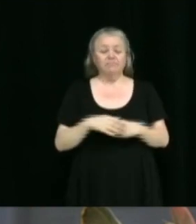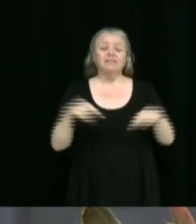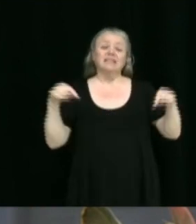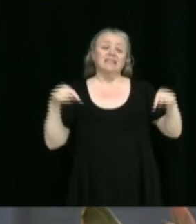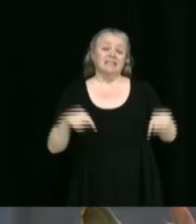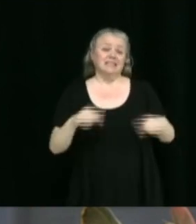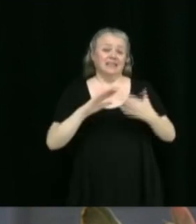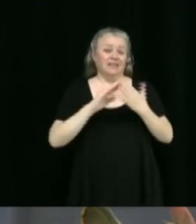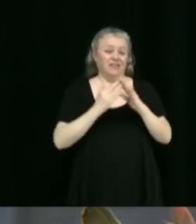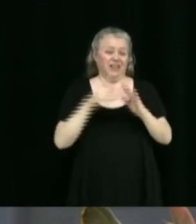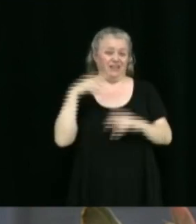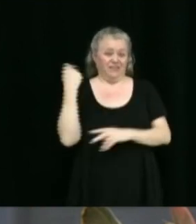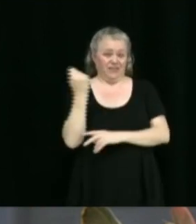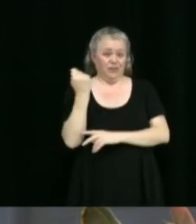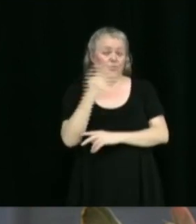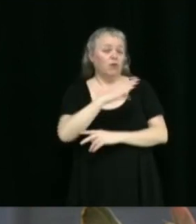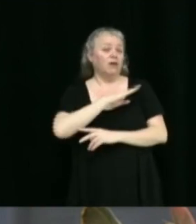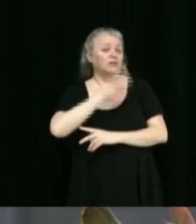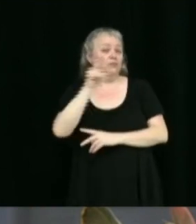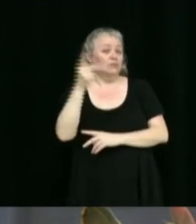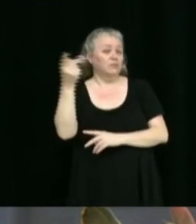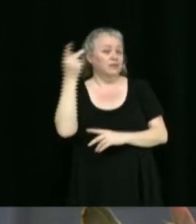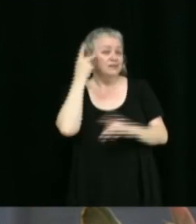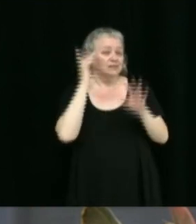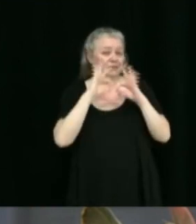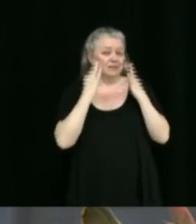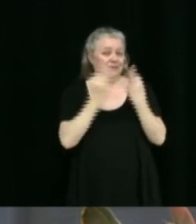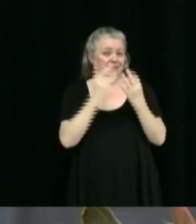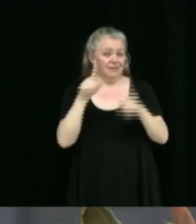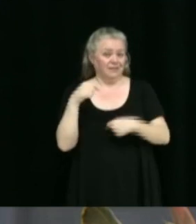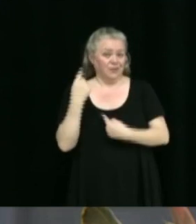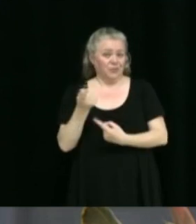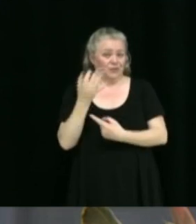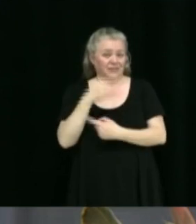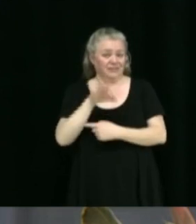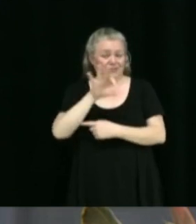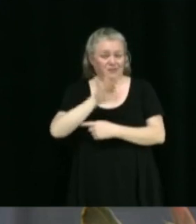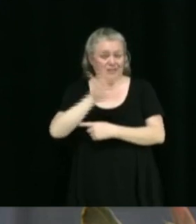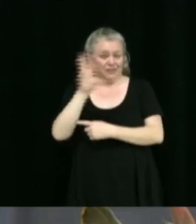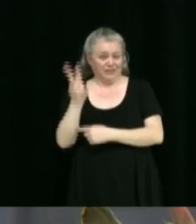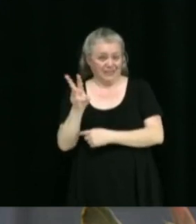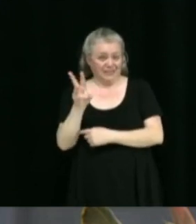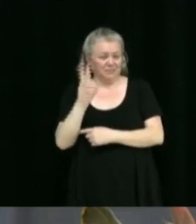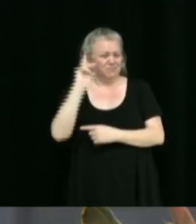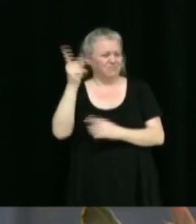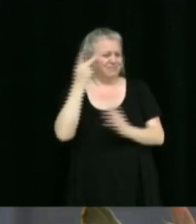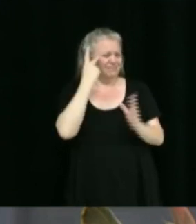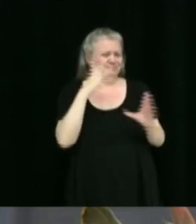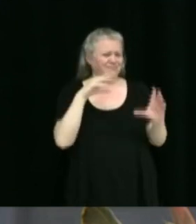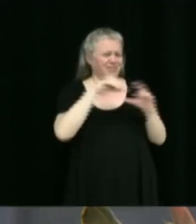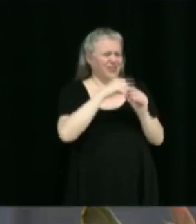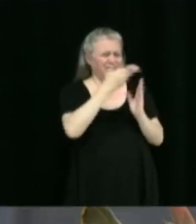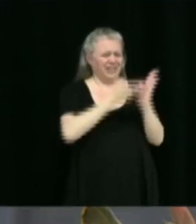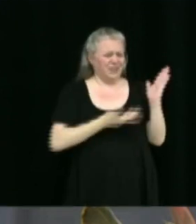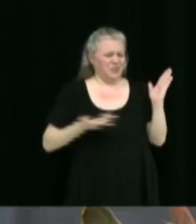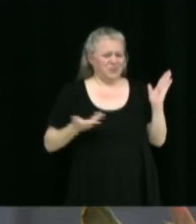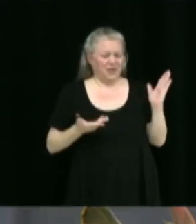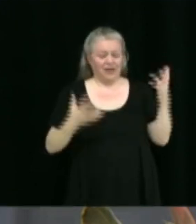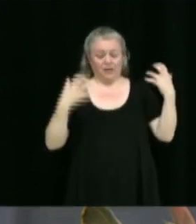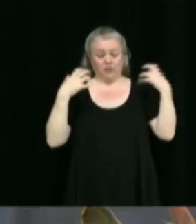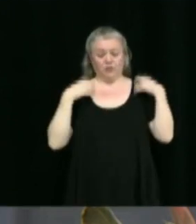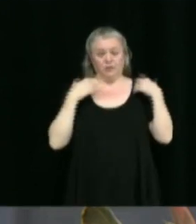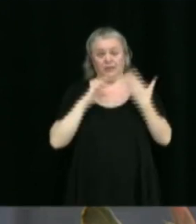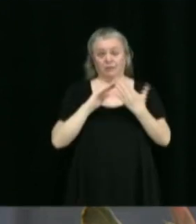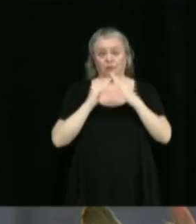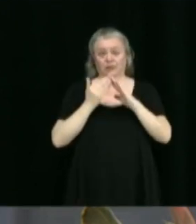possède une politique familiale depuis 1996 et que cette politique exprime la volonté du Conseil municipal de